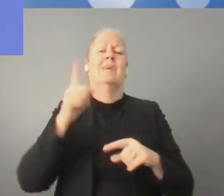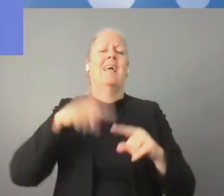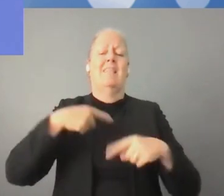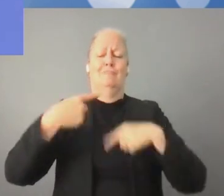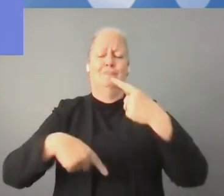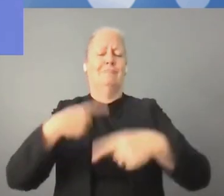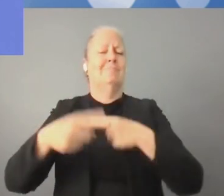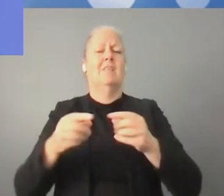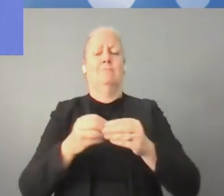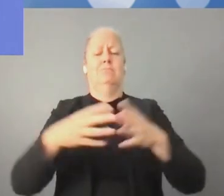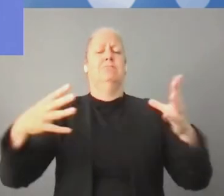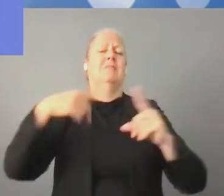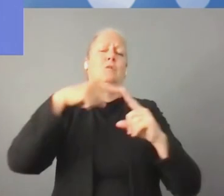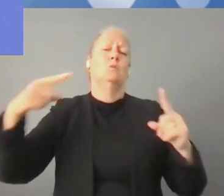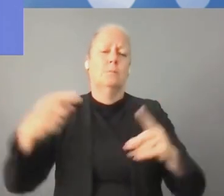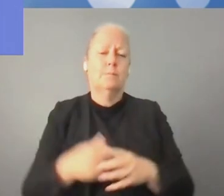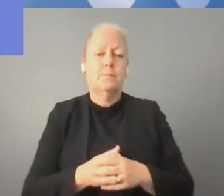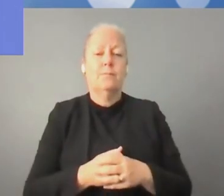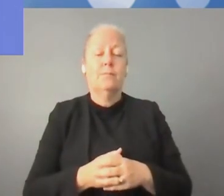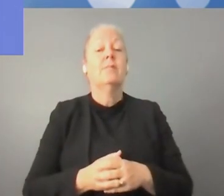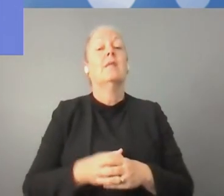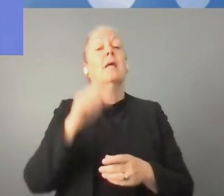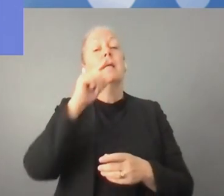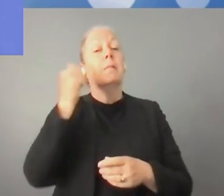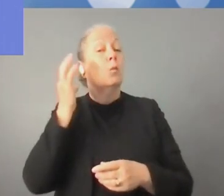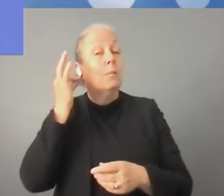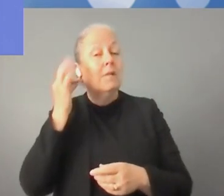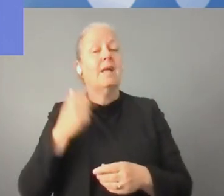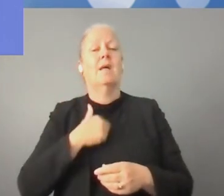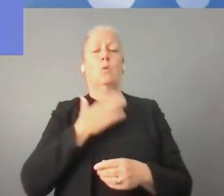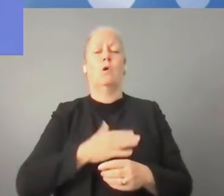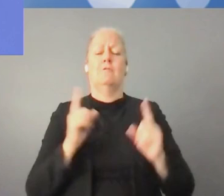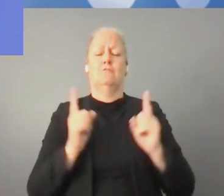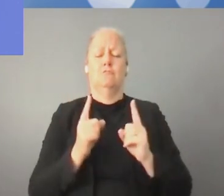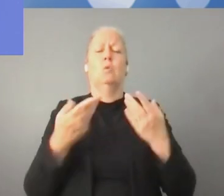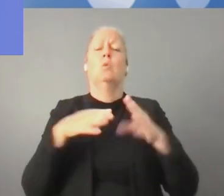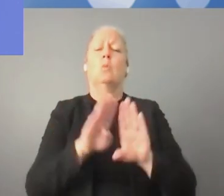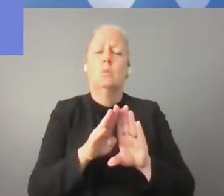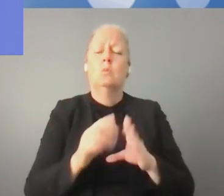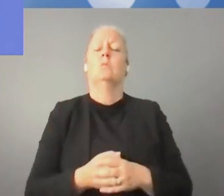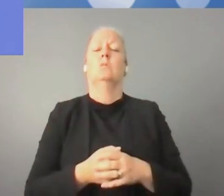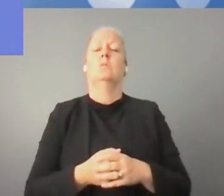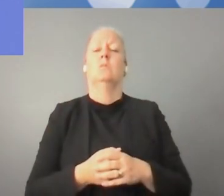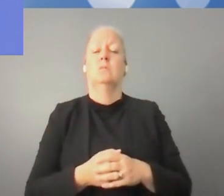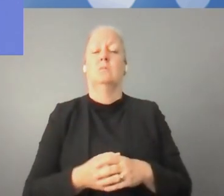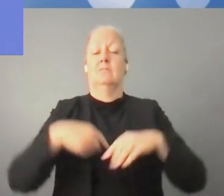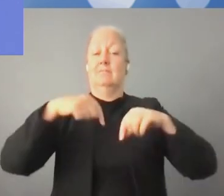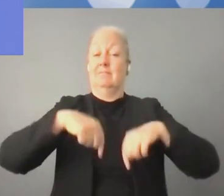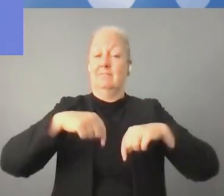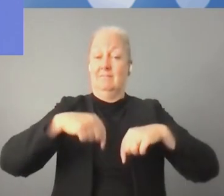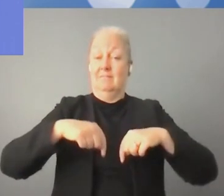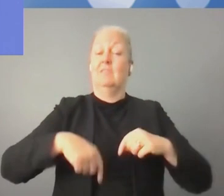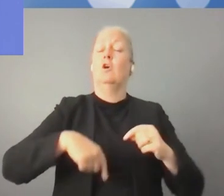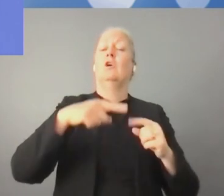الرقمية يجب أن تحترم حقوق الإنسان وتكون